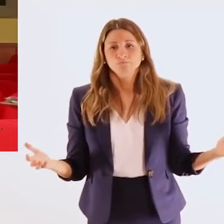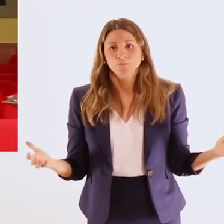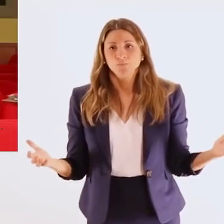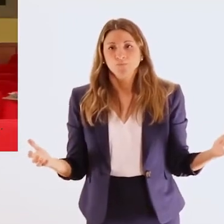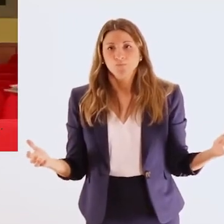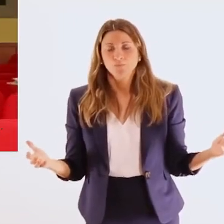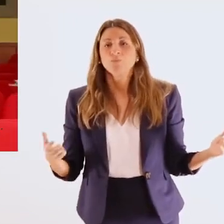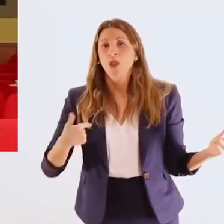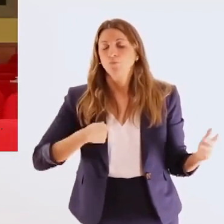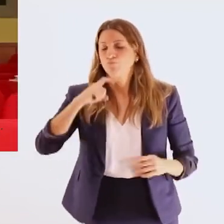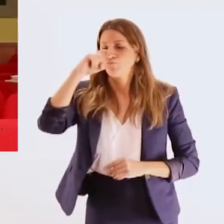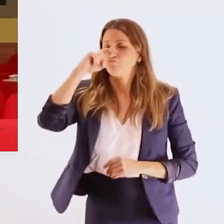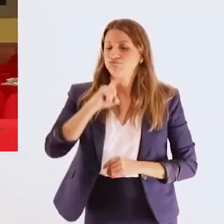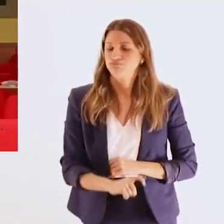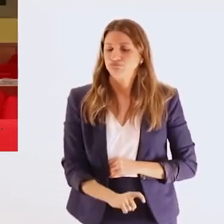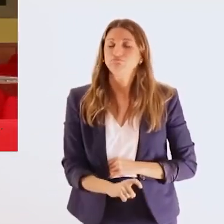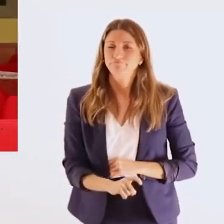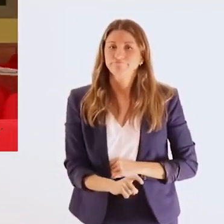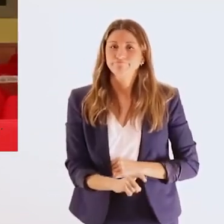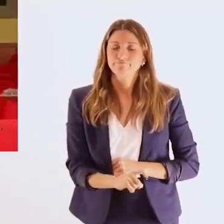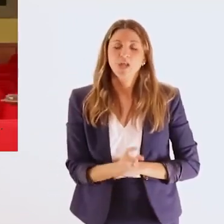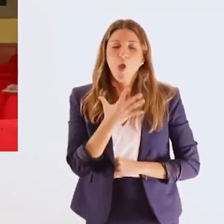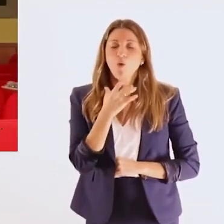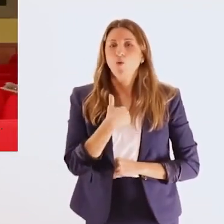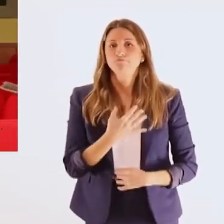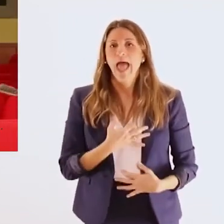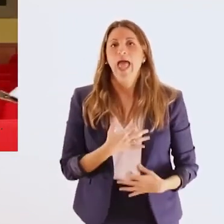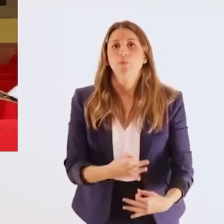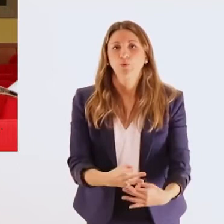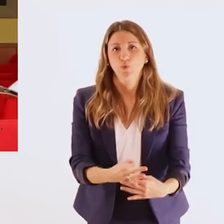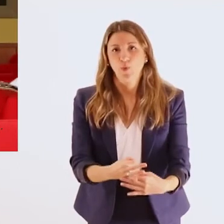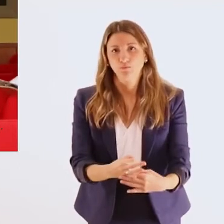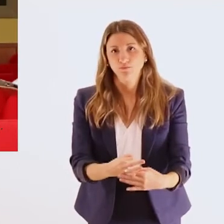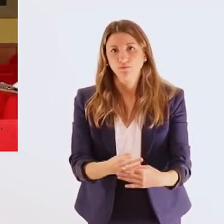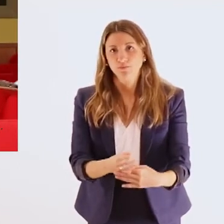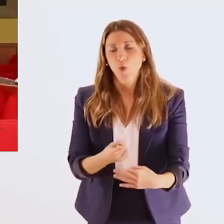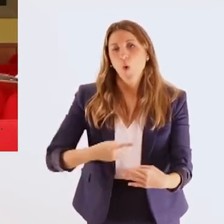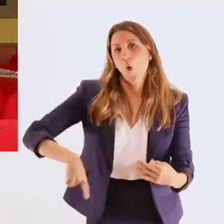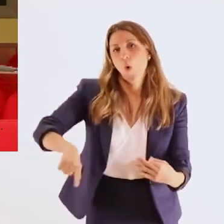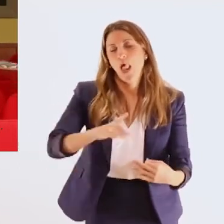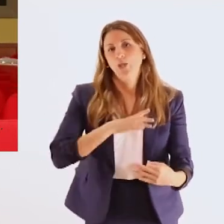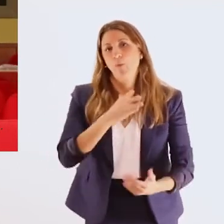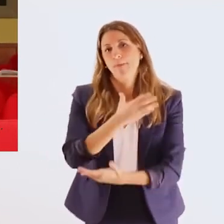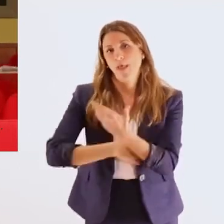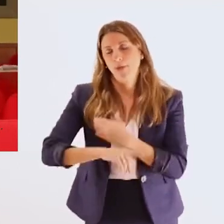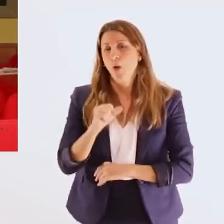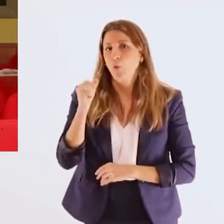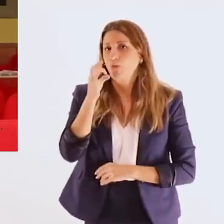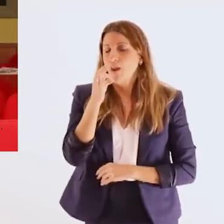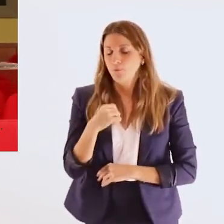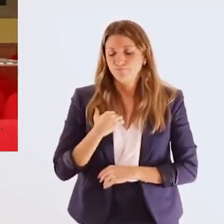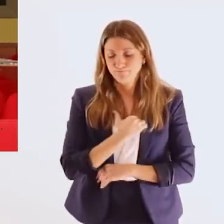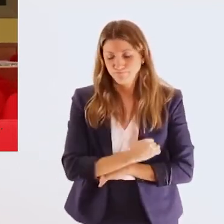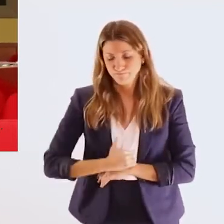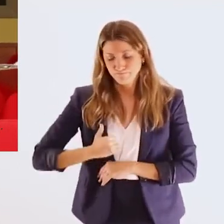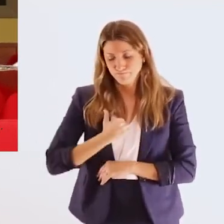Πρώτα απ' όλα θέλω να εκφράσω εκ μέρους όλου του αναπηρικού κινήματος της